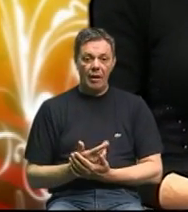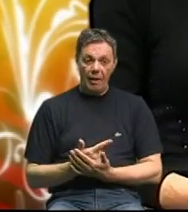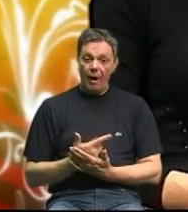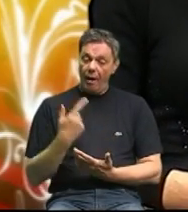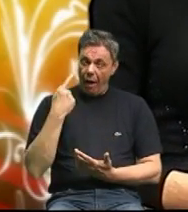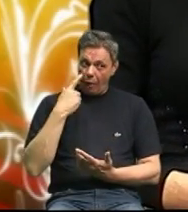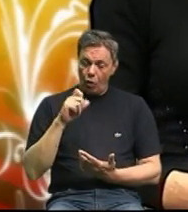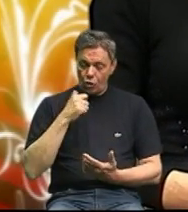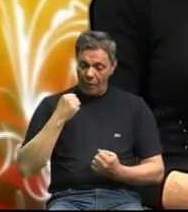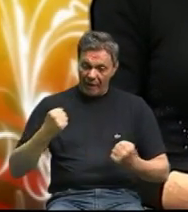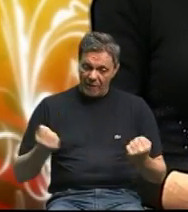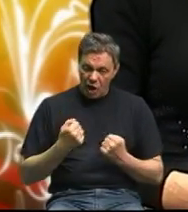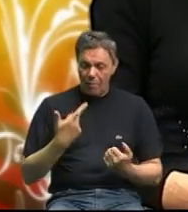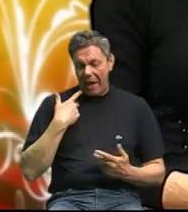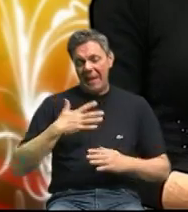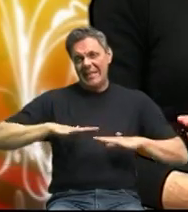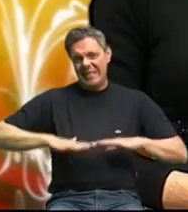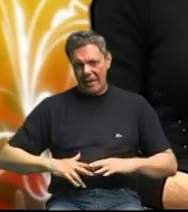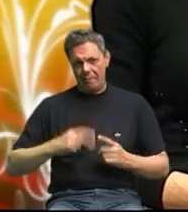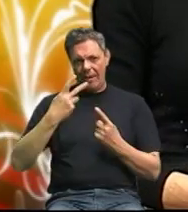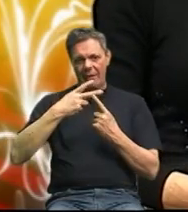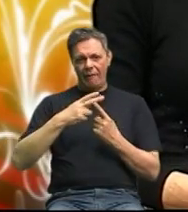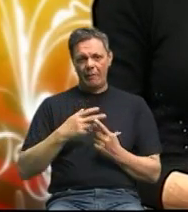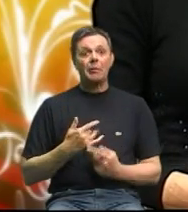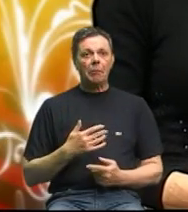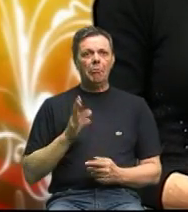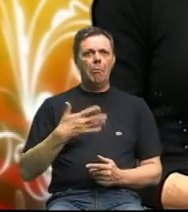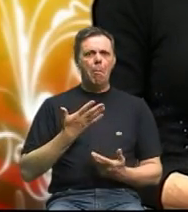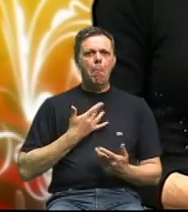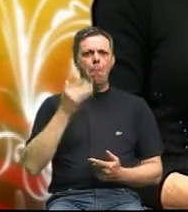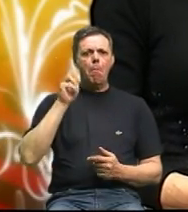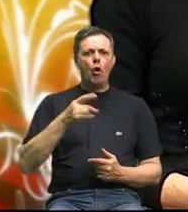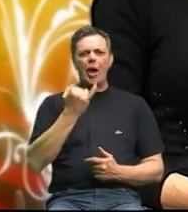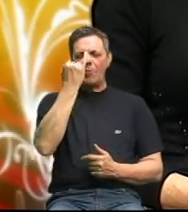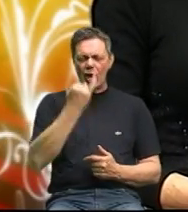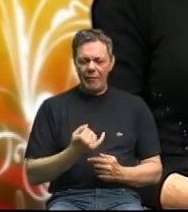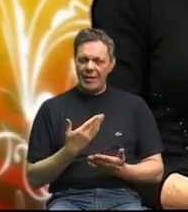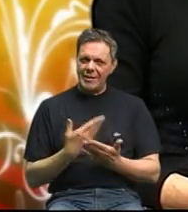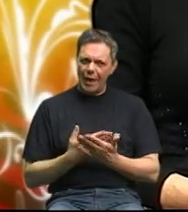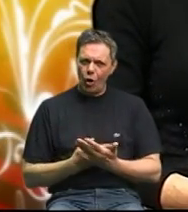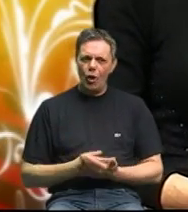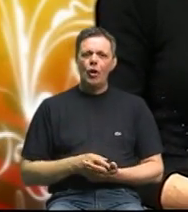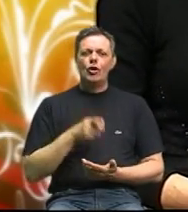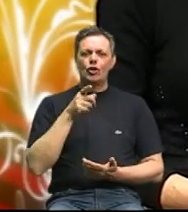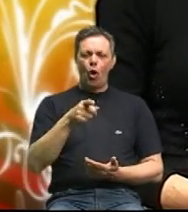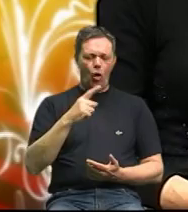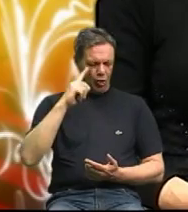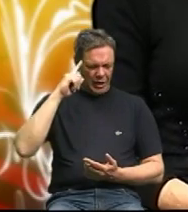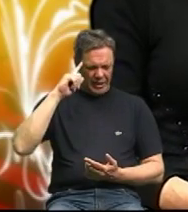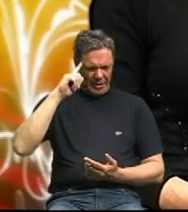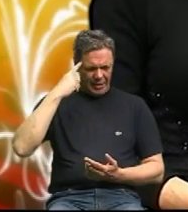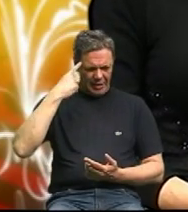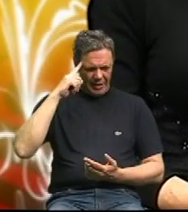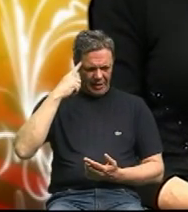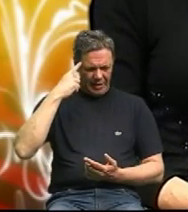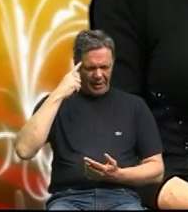vježba ili sedi pred tebe mršavi mršavi zbog toga što njemu i za mišljenje treba